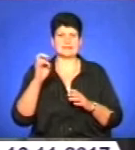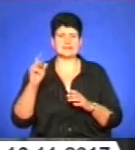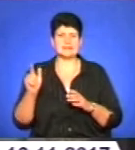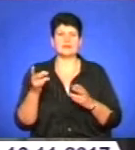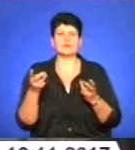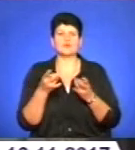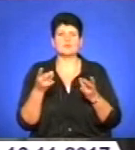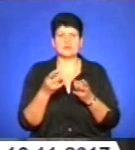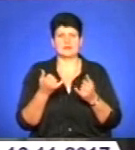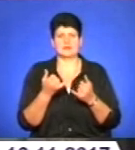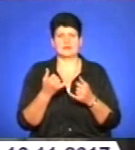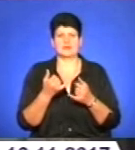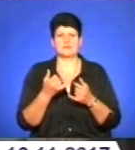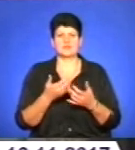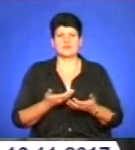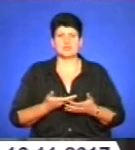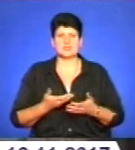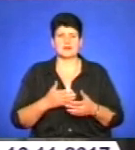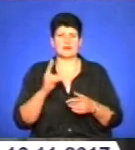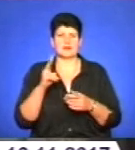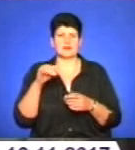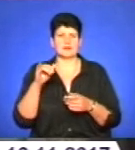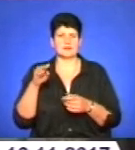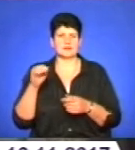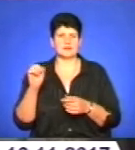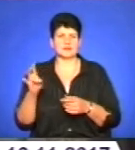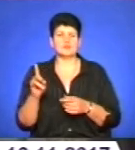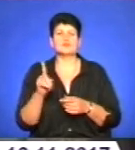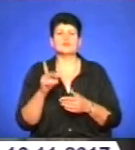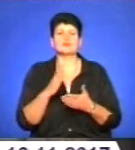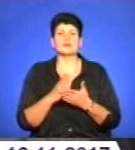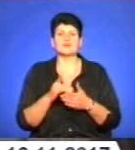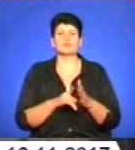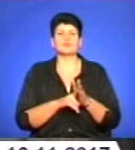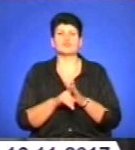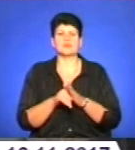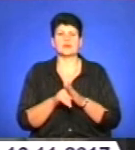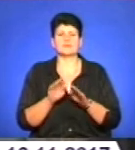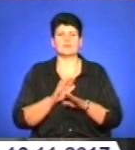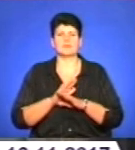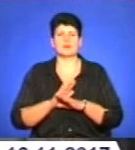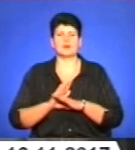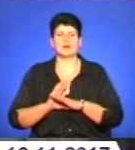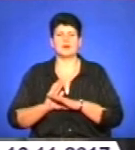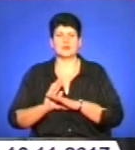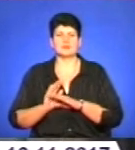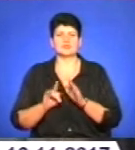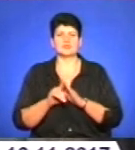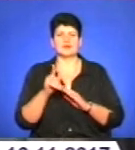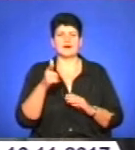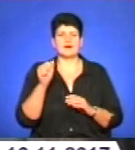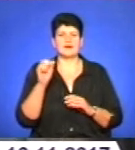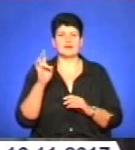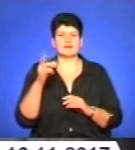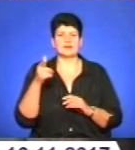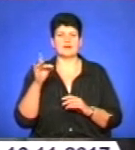необхідні для життєвіальності клітин великого пальця. Що відбувається? Він починає відмирати. Тобто починається гангрена. Курець,